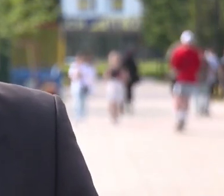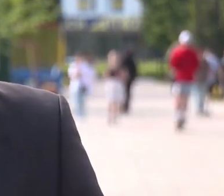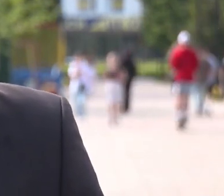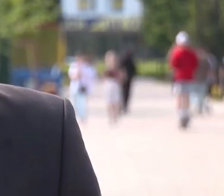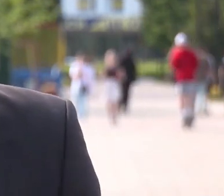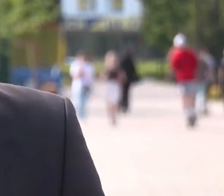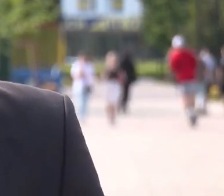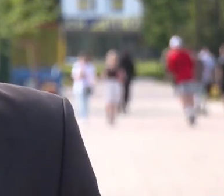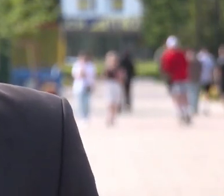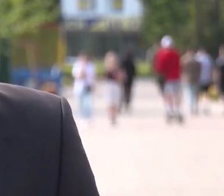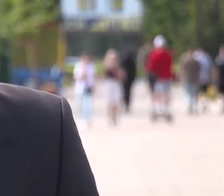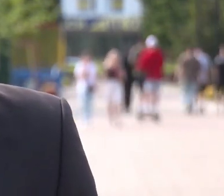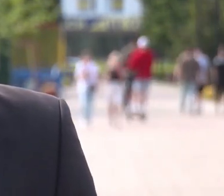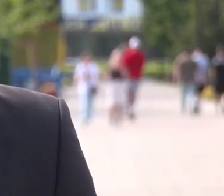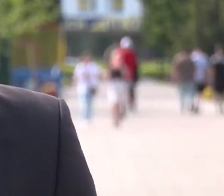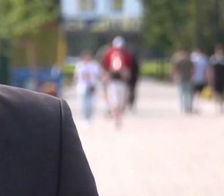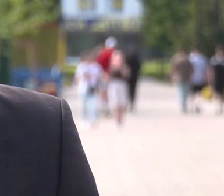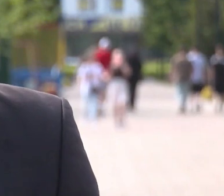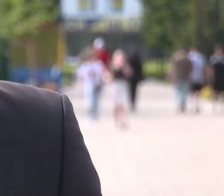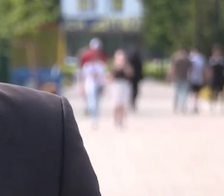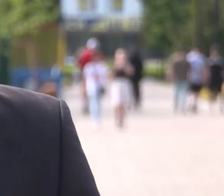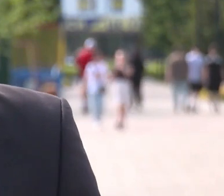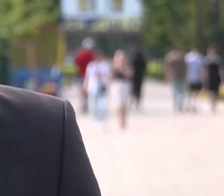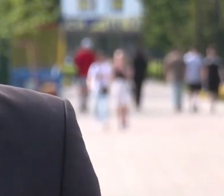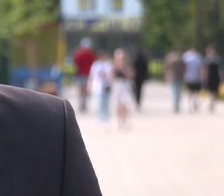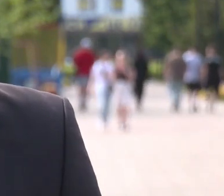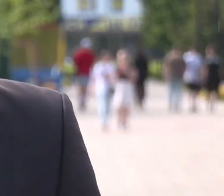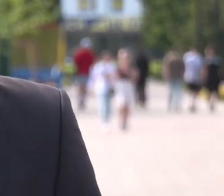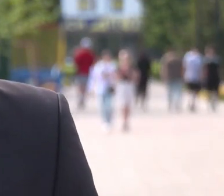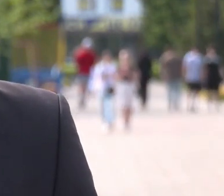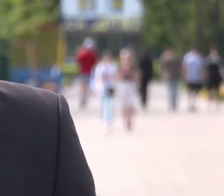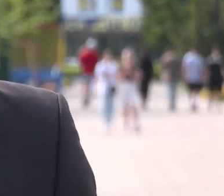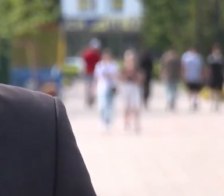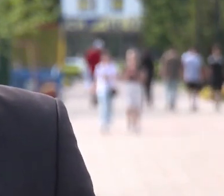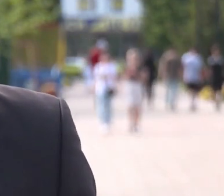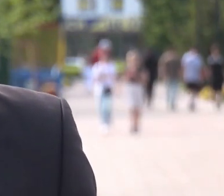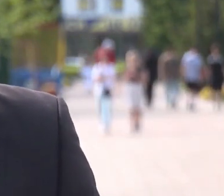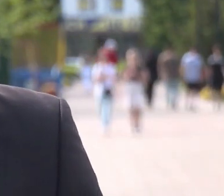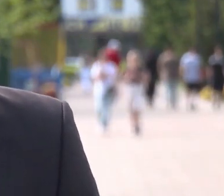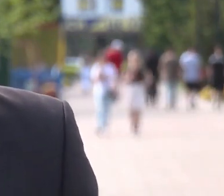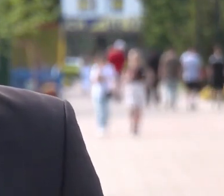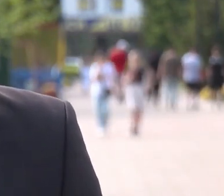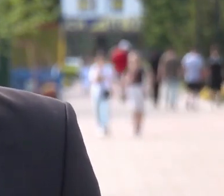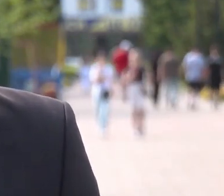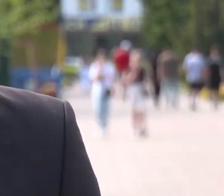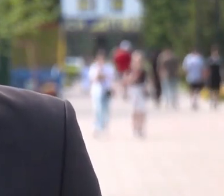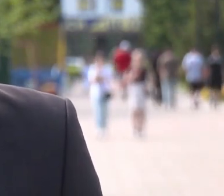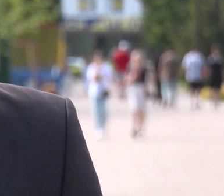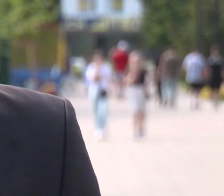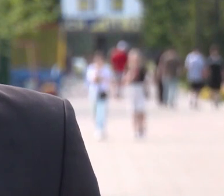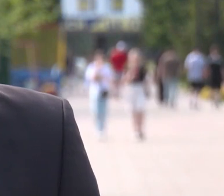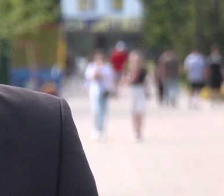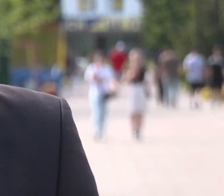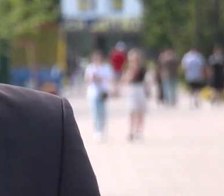окремому воїну я бажаю повернутися додому неушкодженим, а також здоров'я вам і вашим родинам.